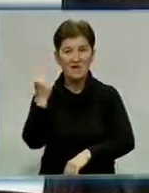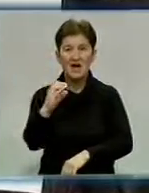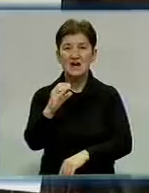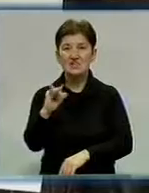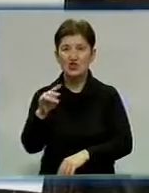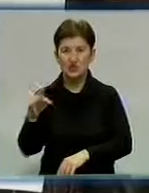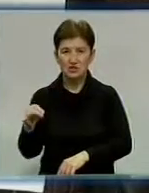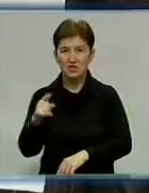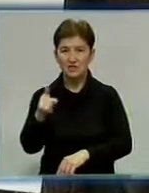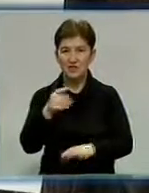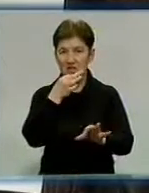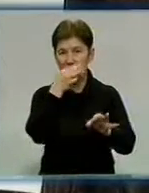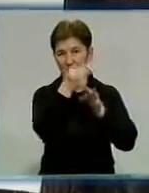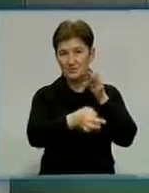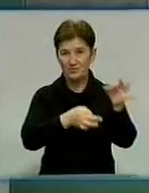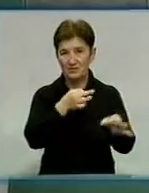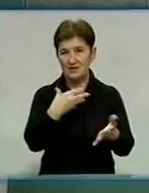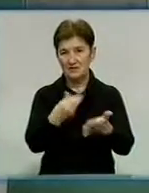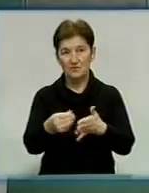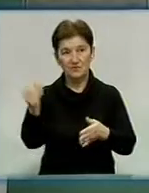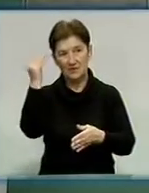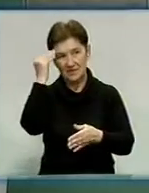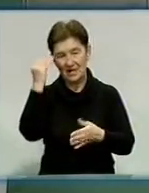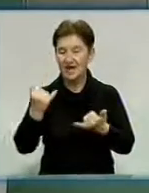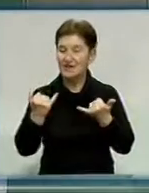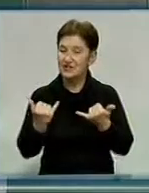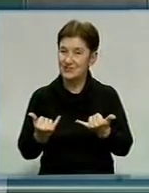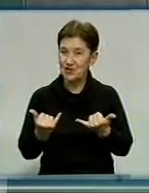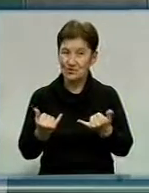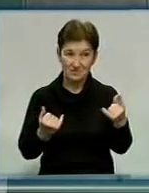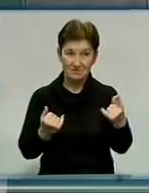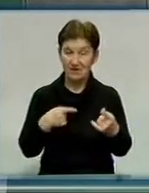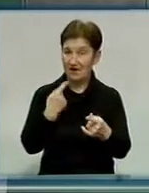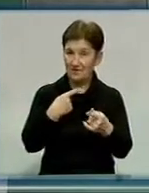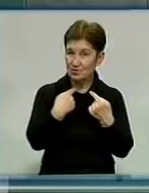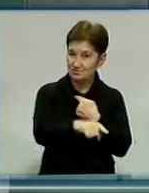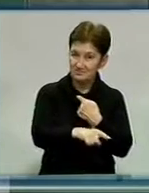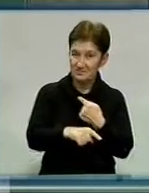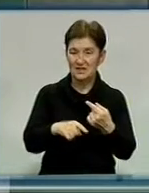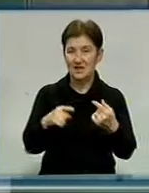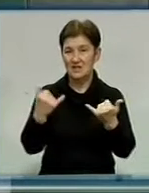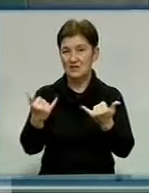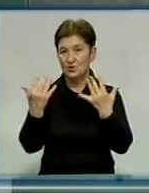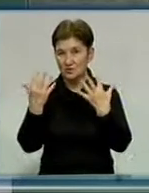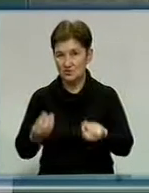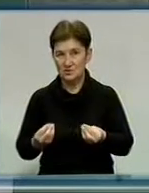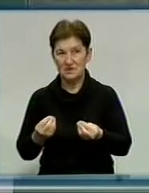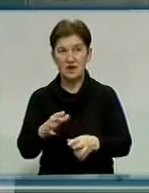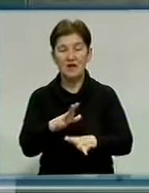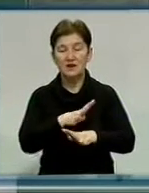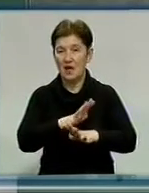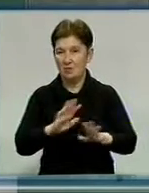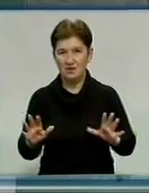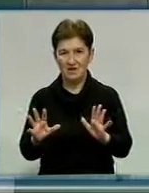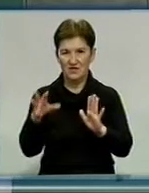висуває свою версію фінансових проблем. На сьогоднішній день ми не були включені ні в мережу,